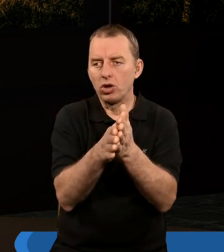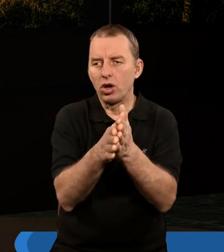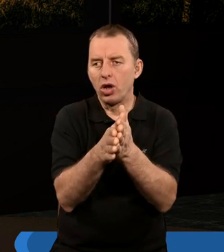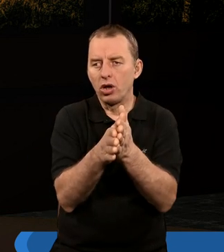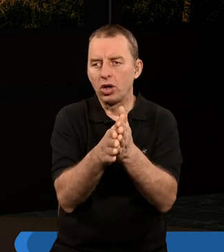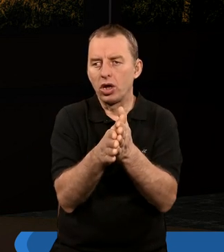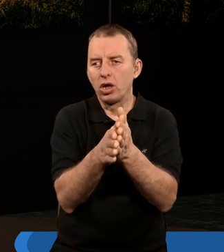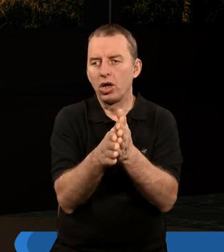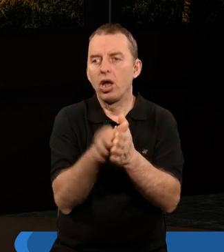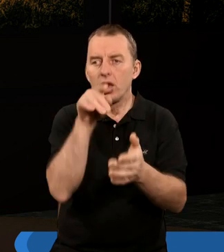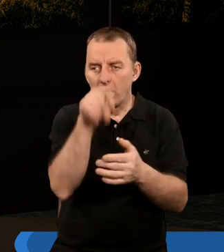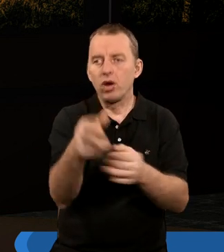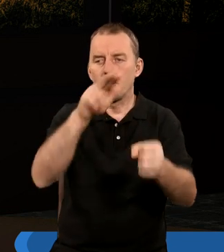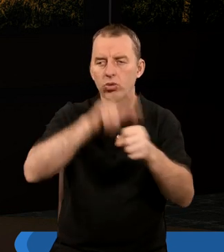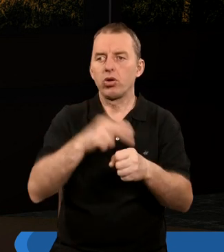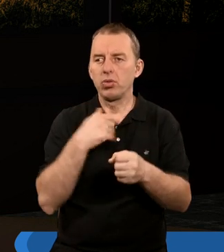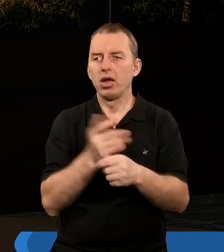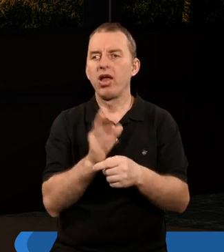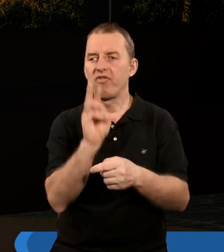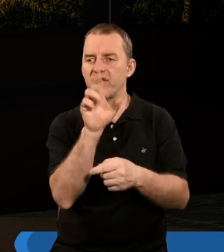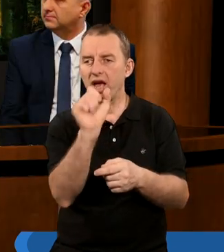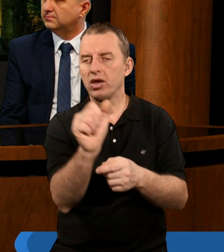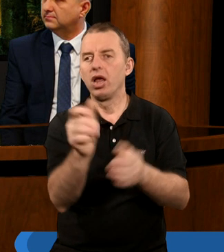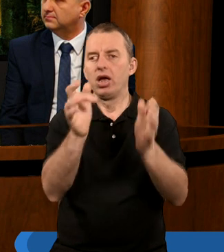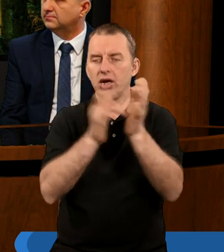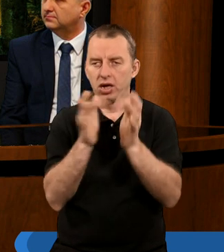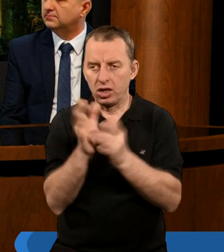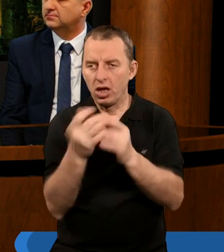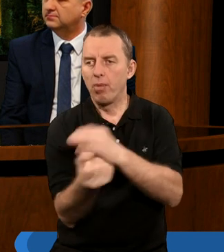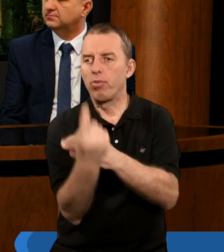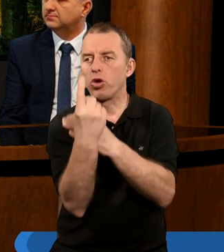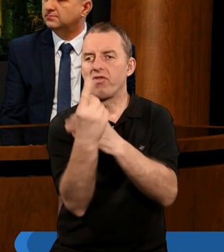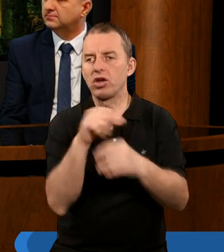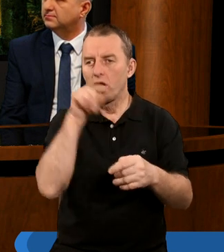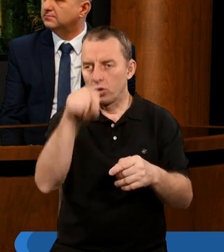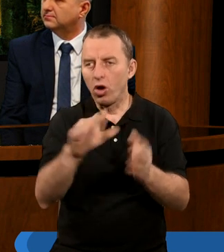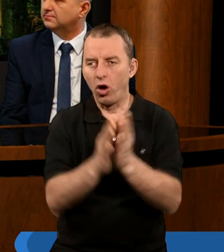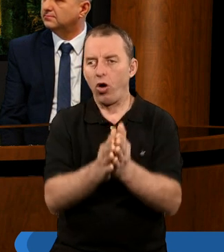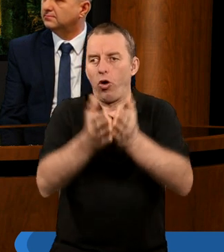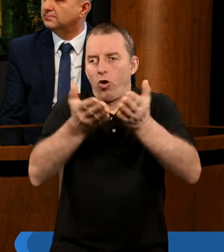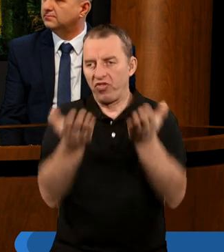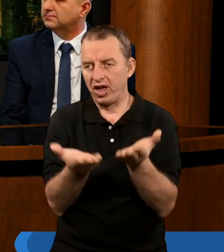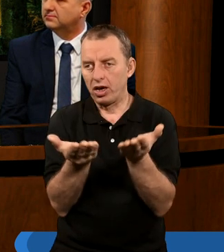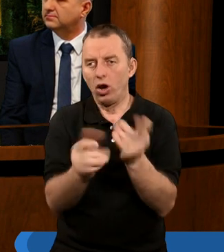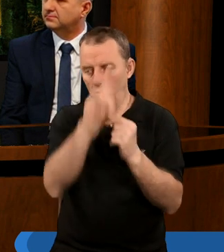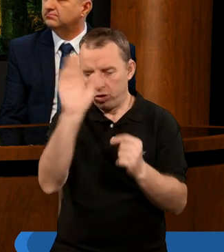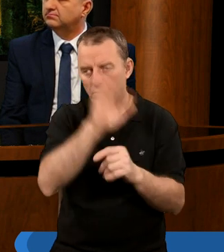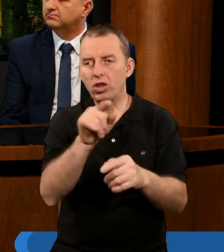zamknąć, gdyż stanie się to po wielu dniach. A więc Chrystus, który pojawia się tutaj, otwiera przed